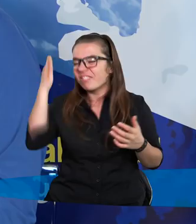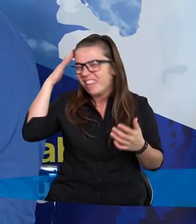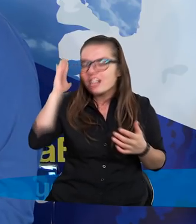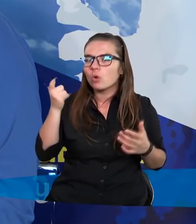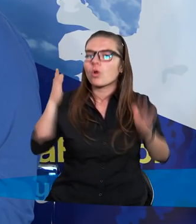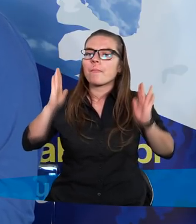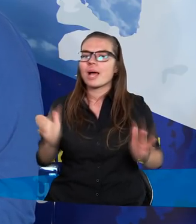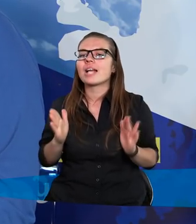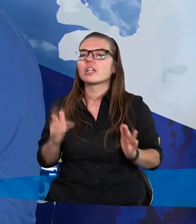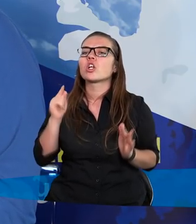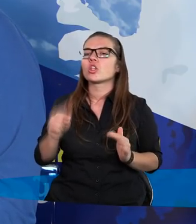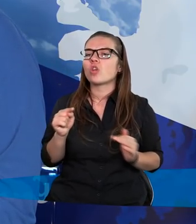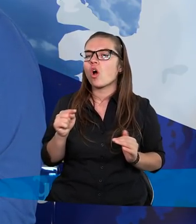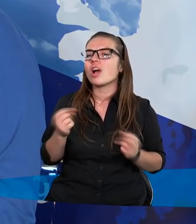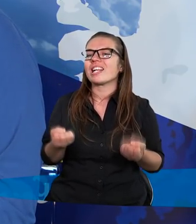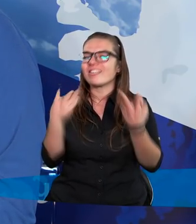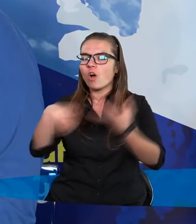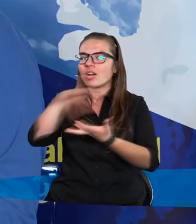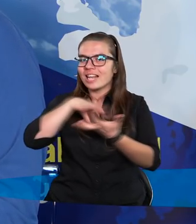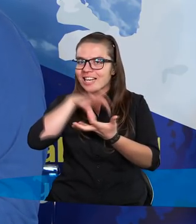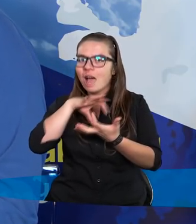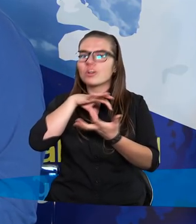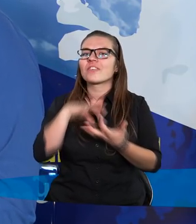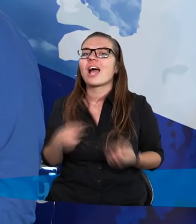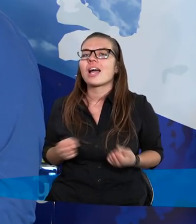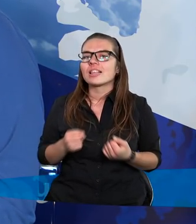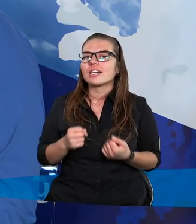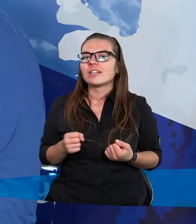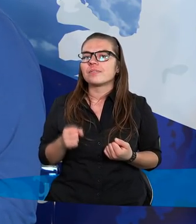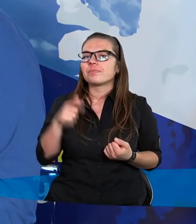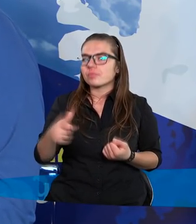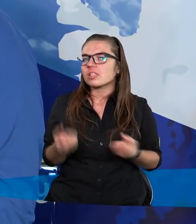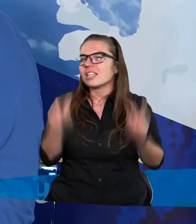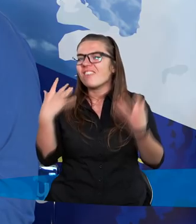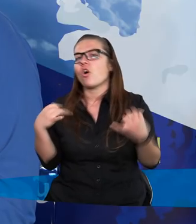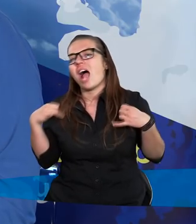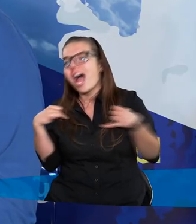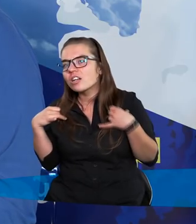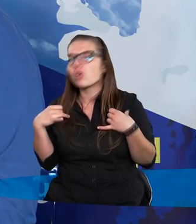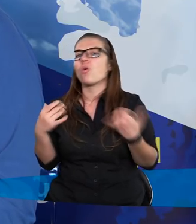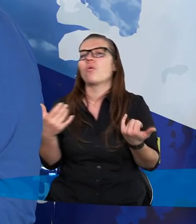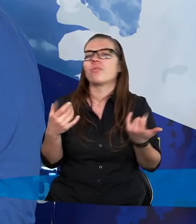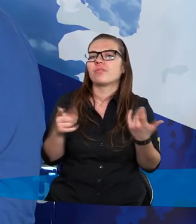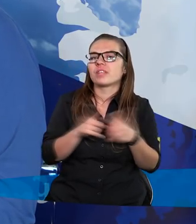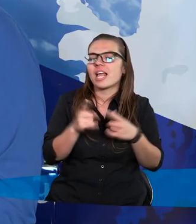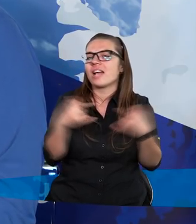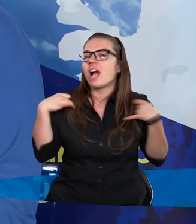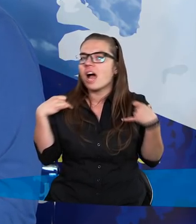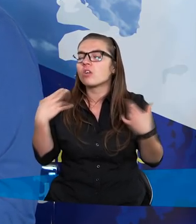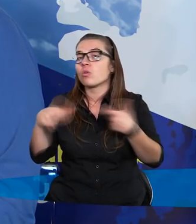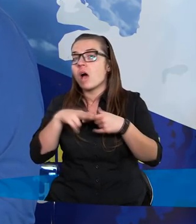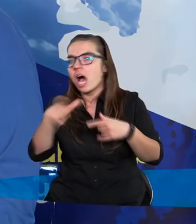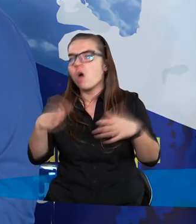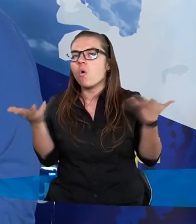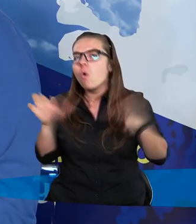będzie, to stworzył cały ten świat, stworzył anioły, stworzył aniołów, którzy